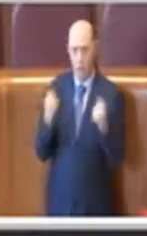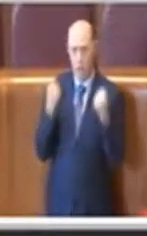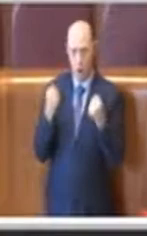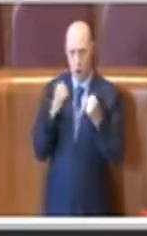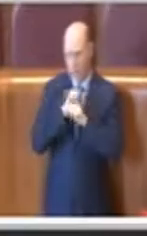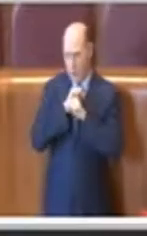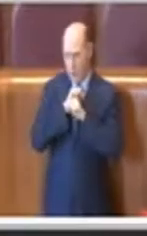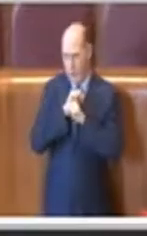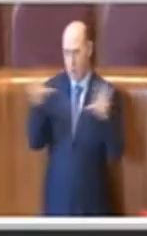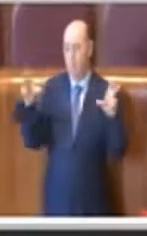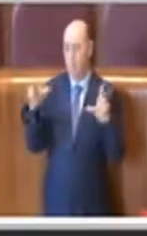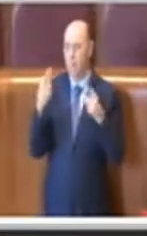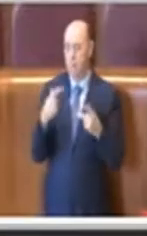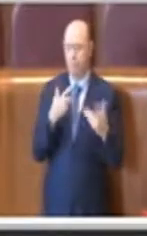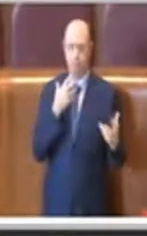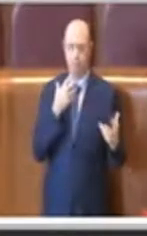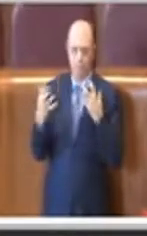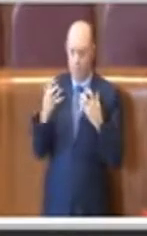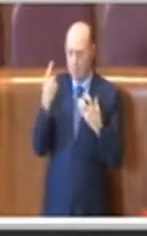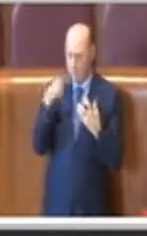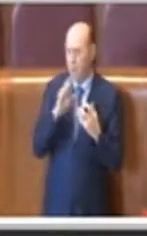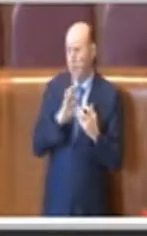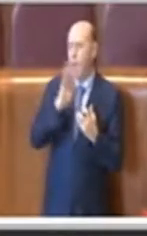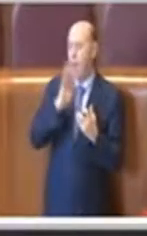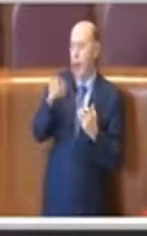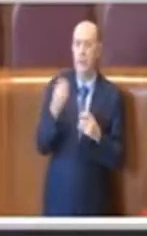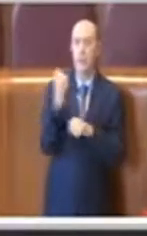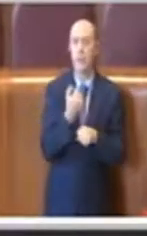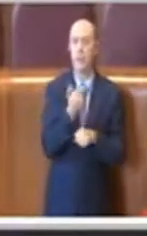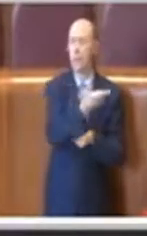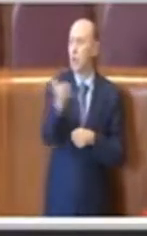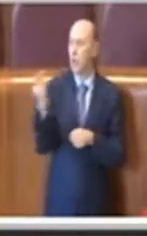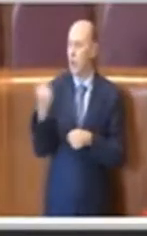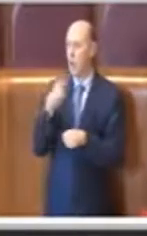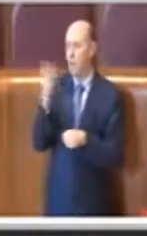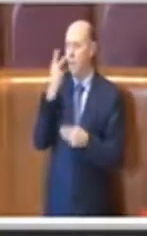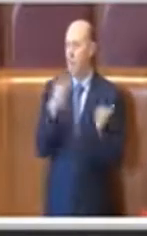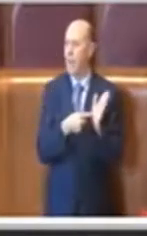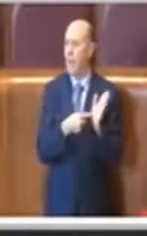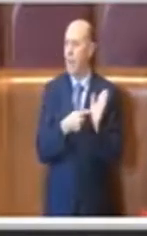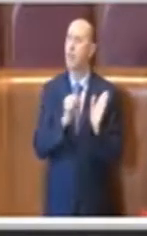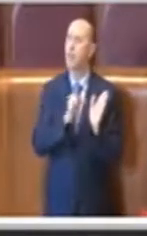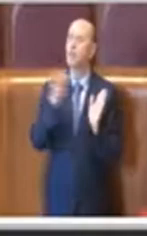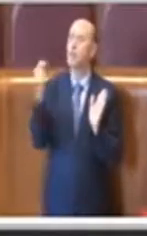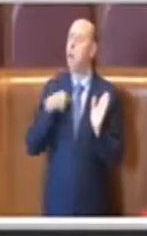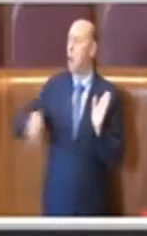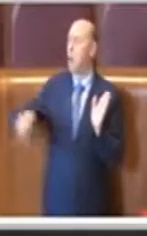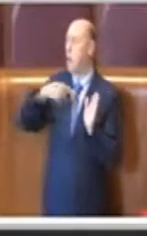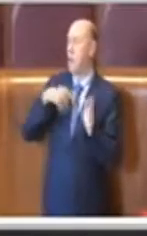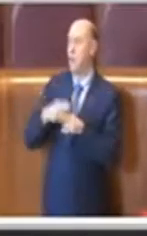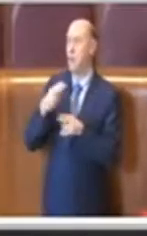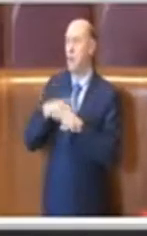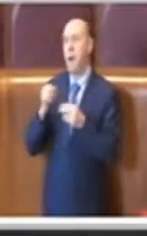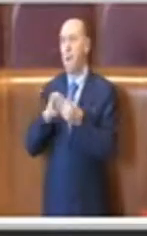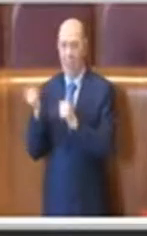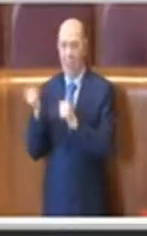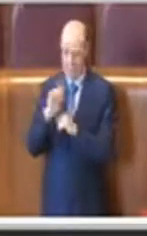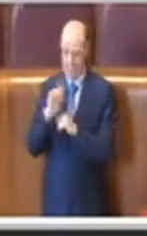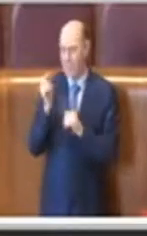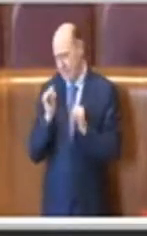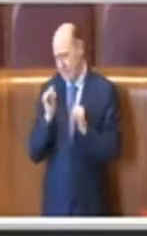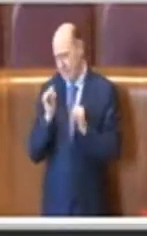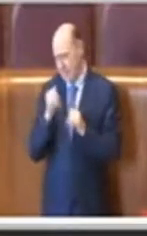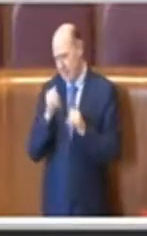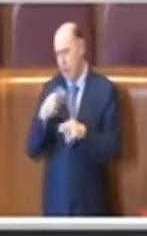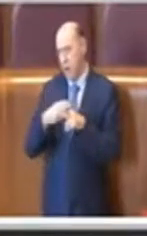segnale forte nei confronti delle altre istituzioni che devono vedere questa non solo come una battaglia di Roma. vero che Roma è la